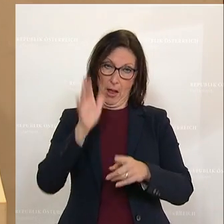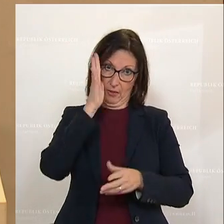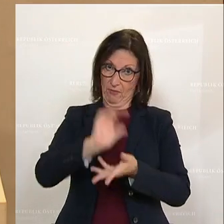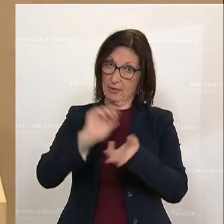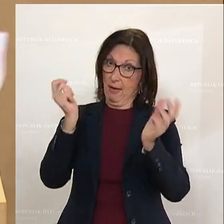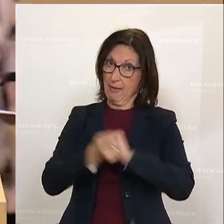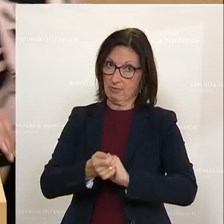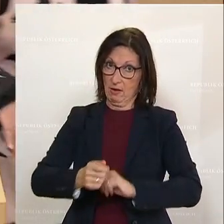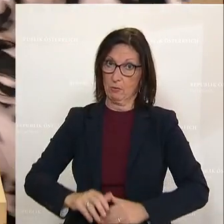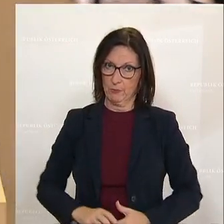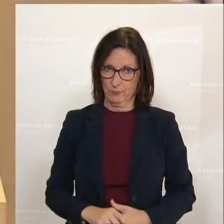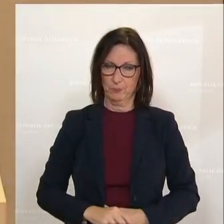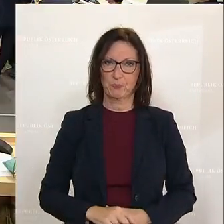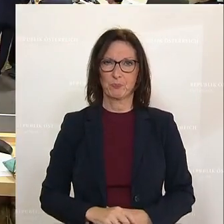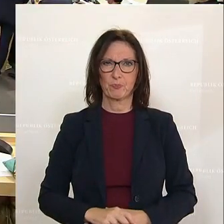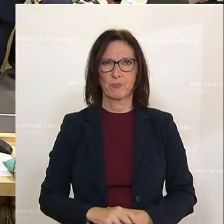werden.